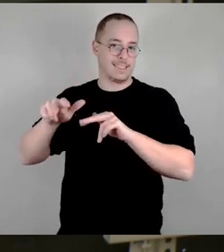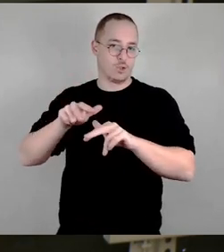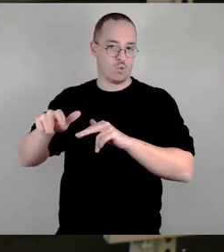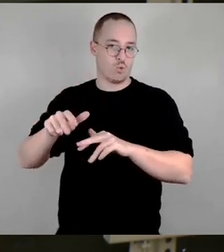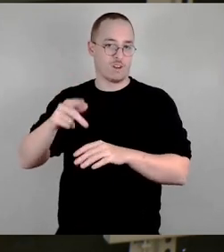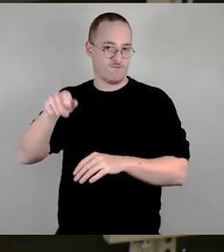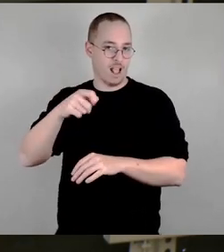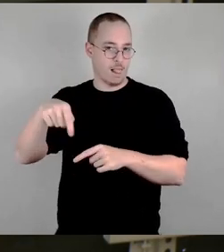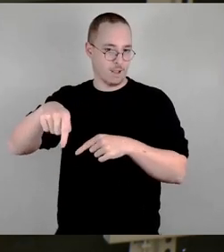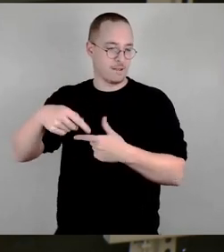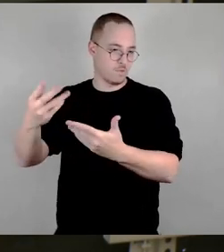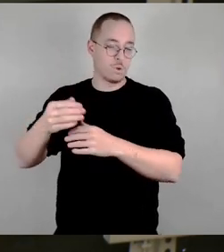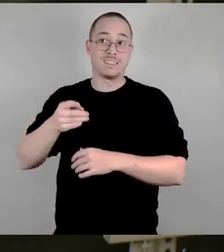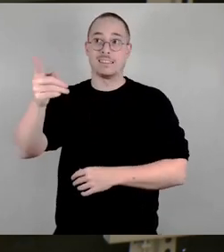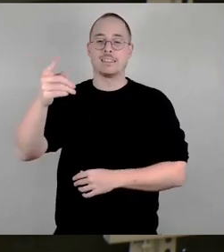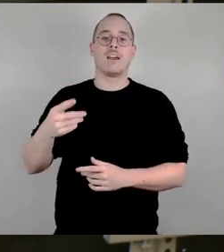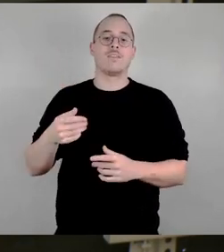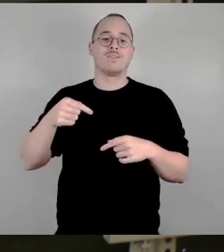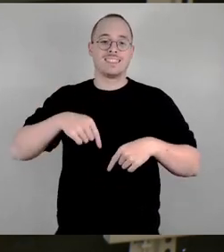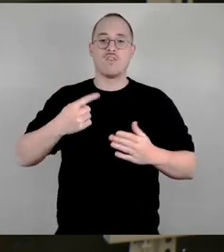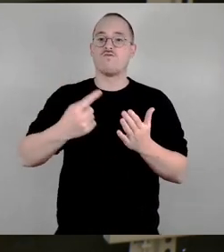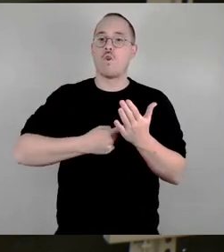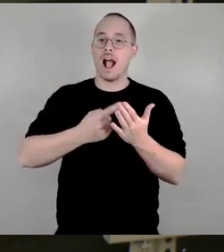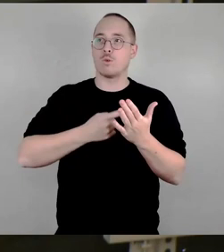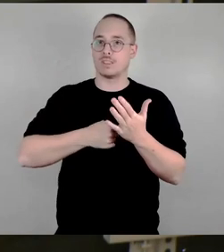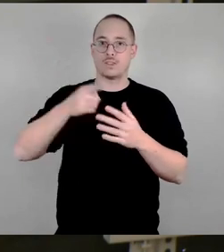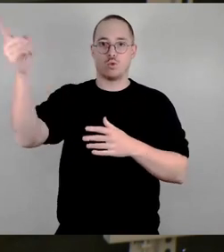schafft, dass zumindest dieses Thema